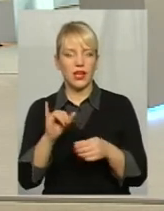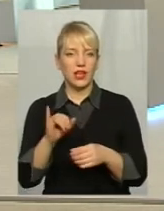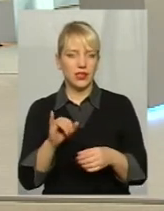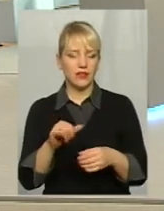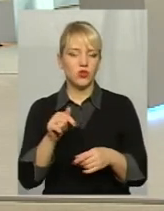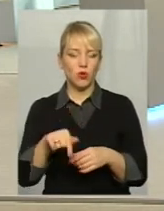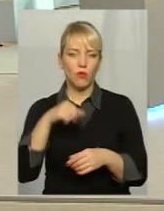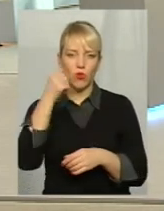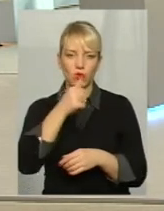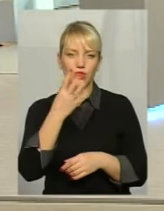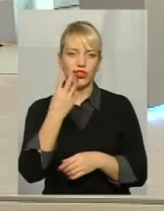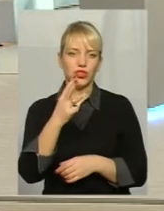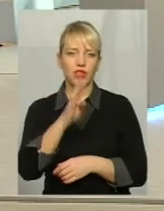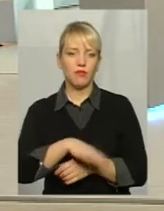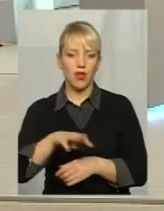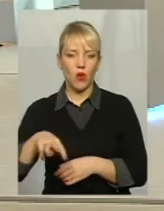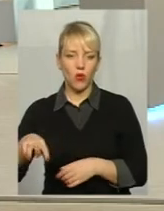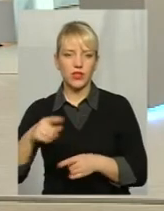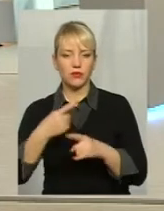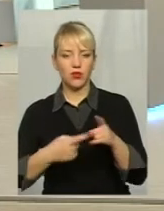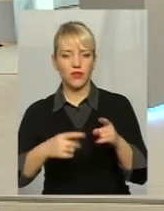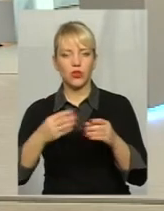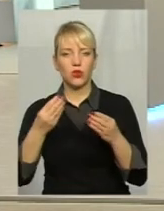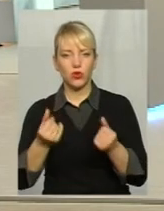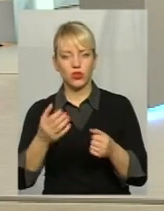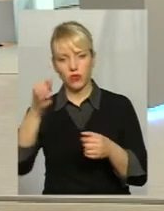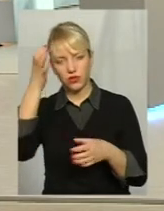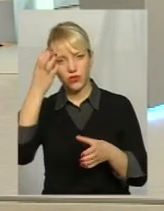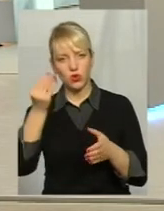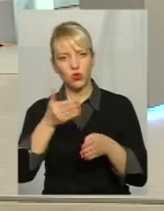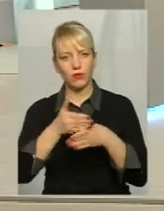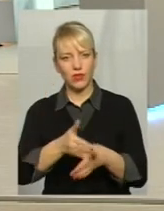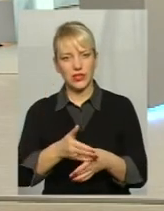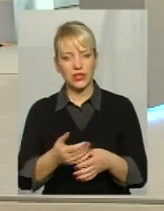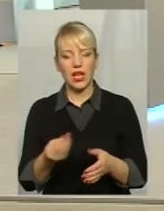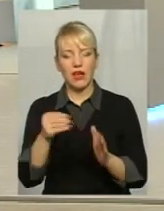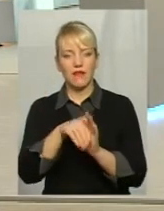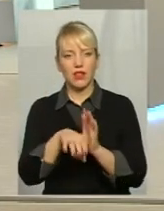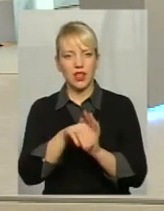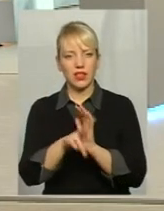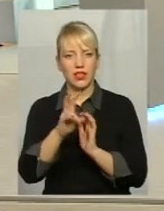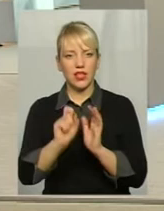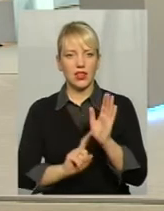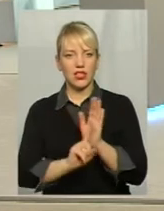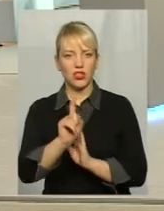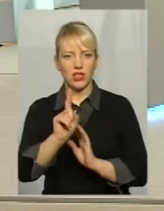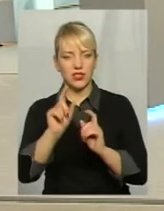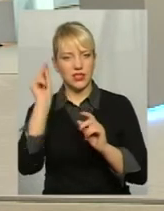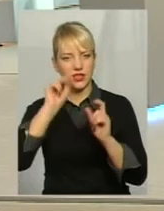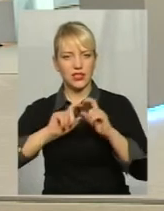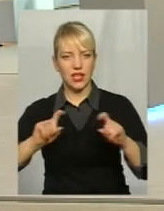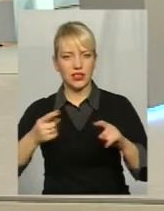4 мільйони з половиною коштів освітньої сувенції вклали іменно в начальні заклади Це